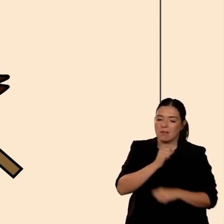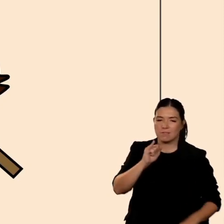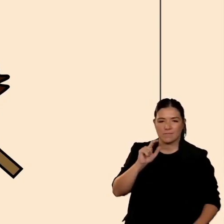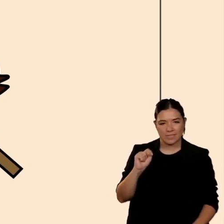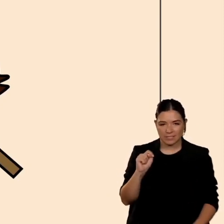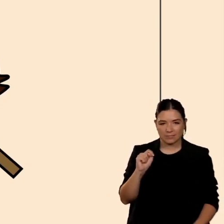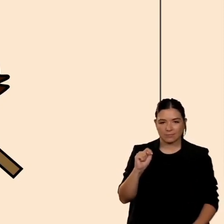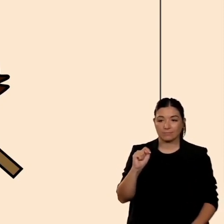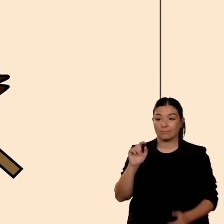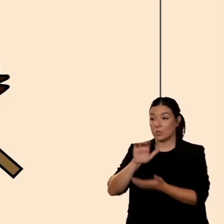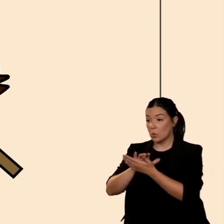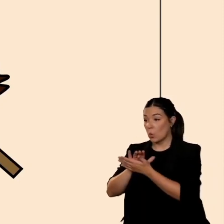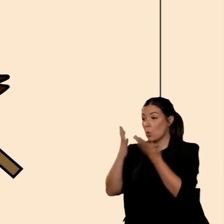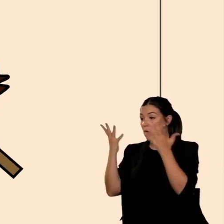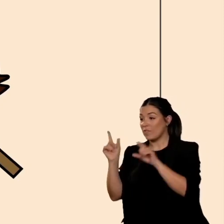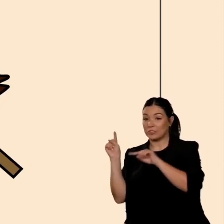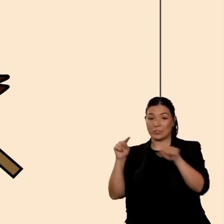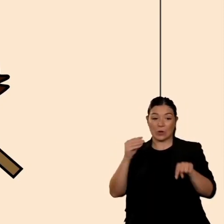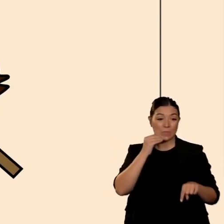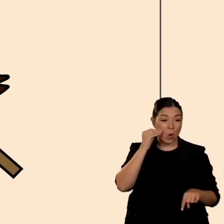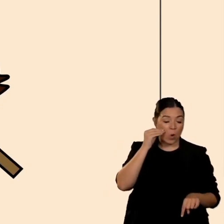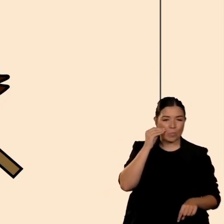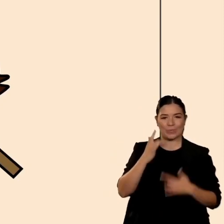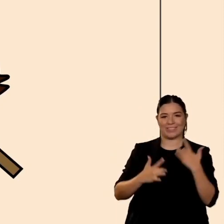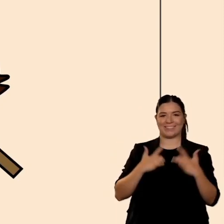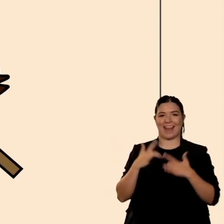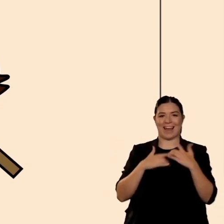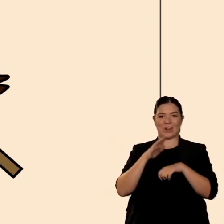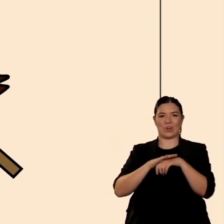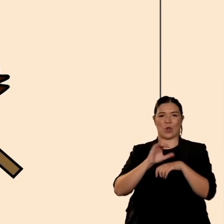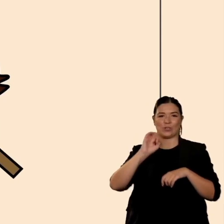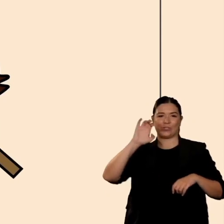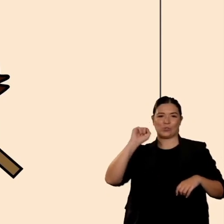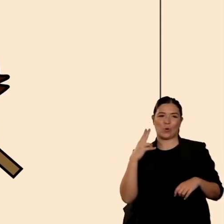percorso fino adesso mi piace moltissimo